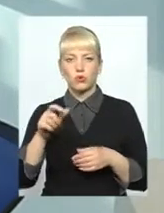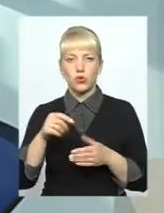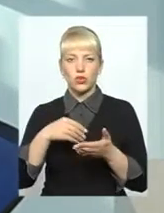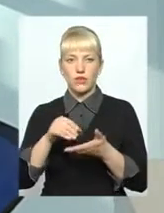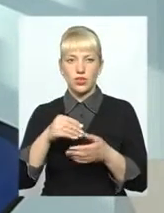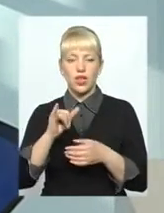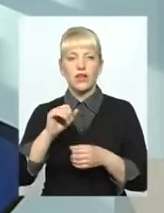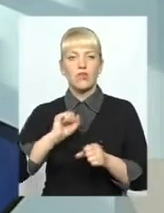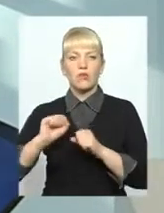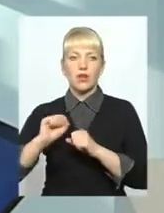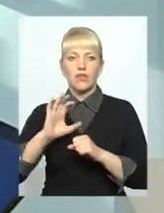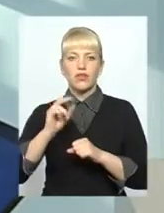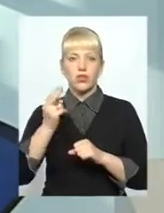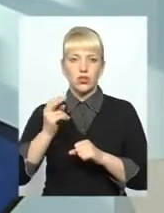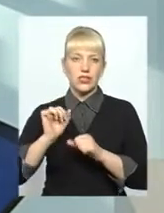захисту.